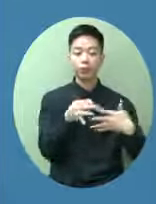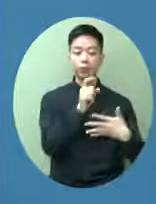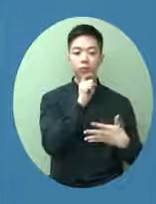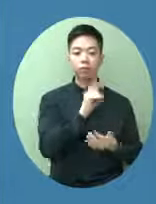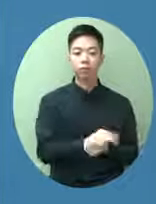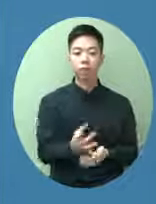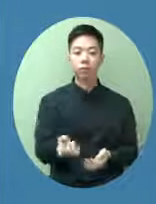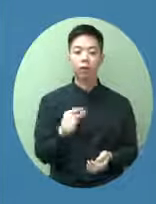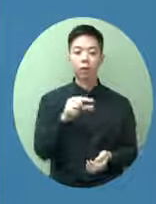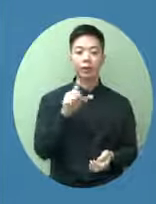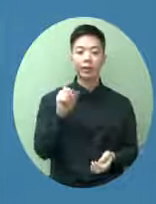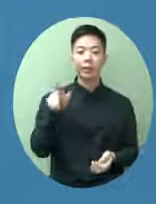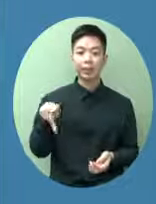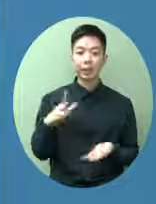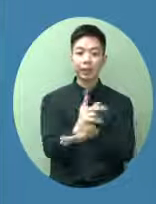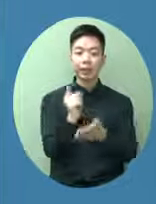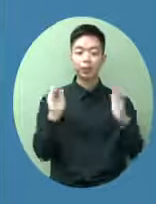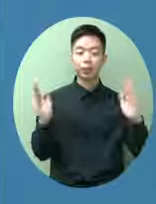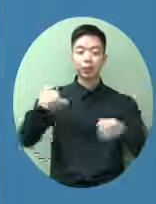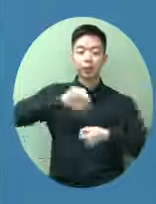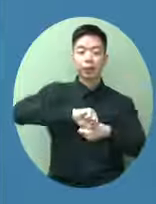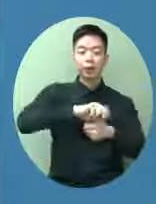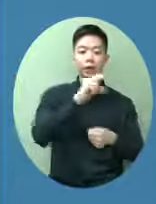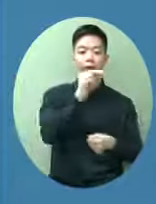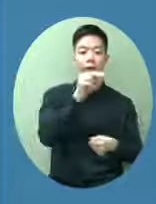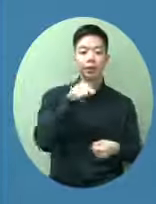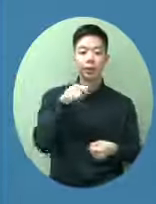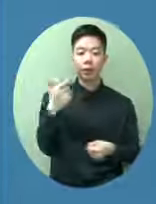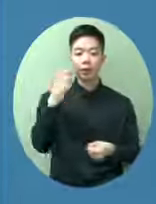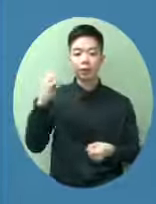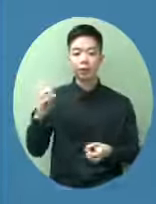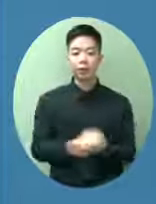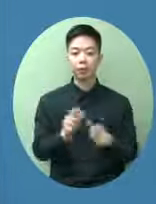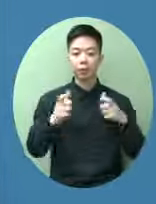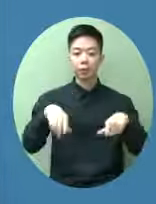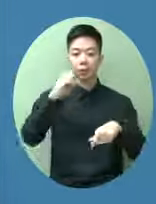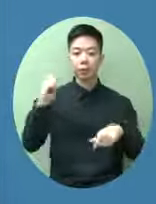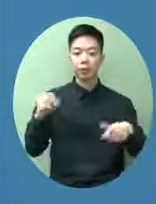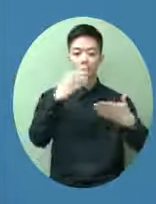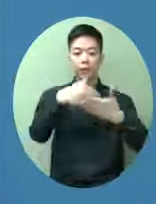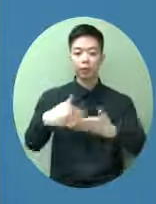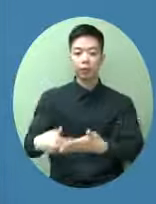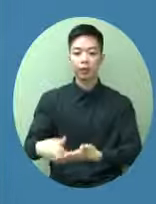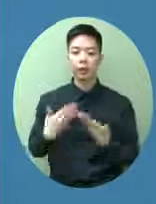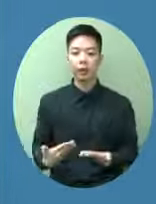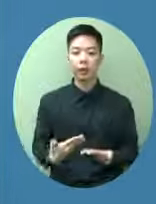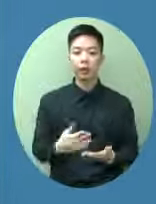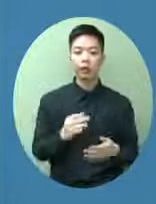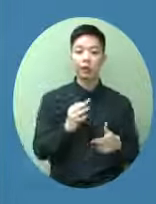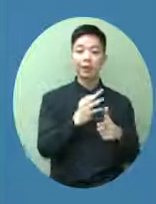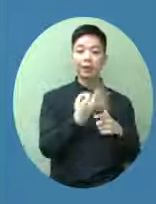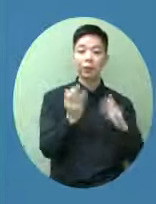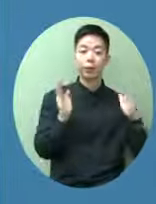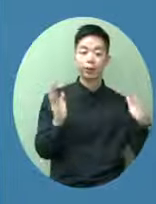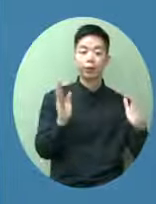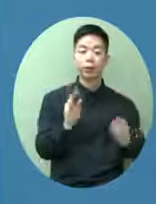本地生產總值按年上升是有7.8%失業率也持續下降到最新的三個月的季度